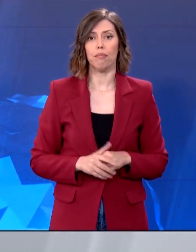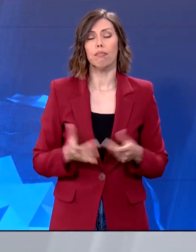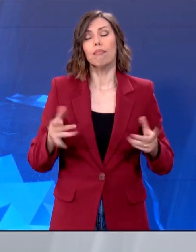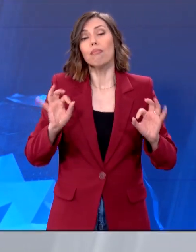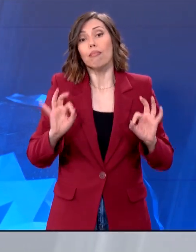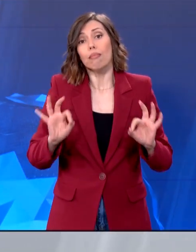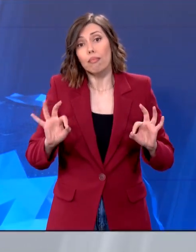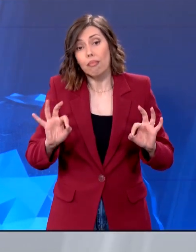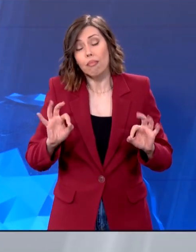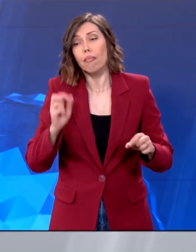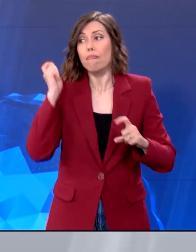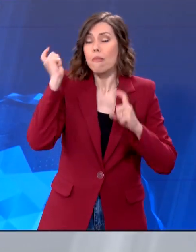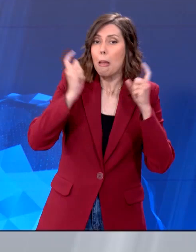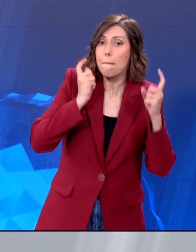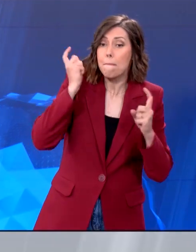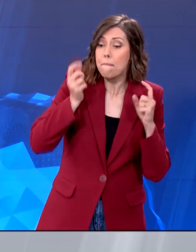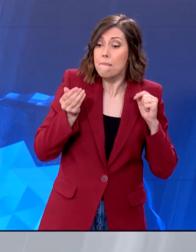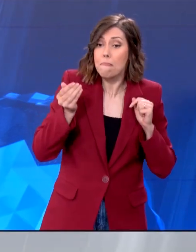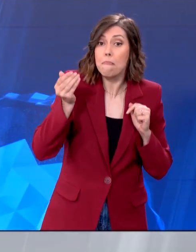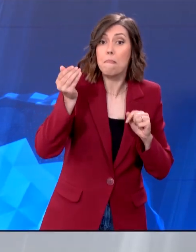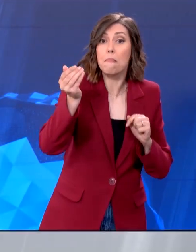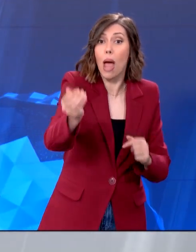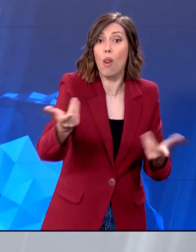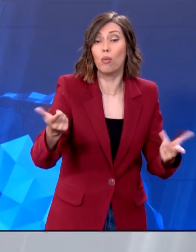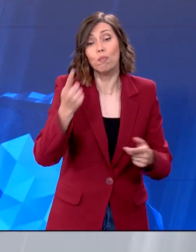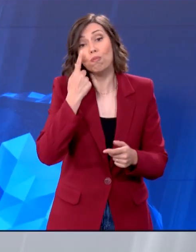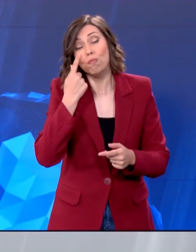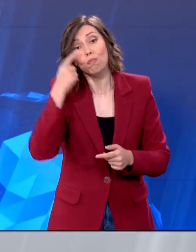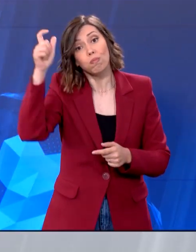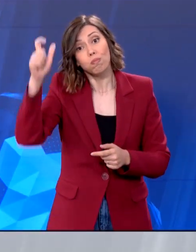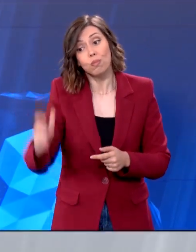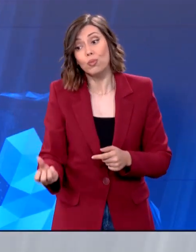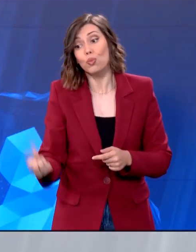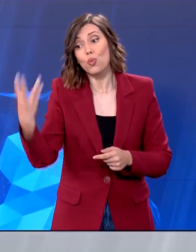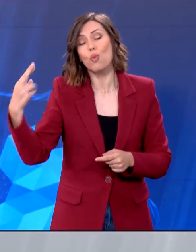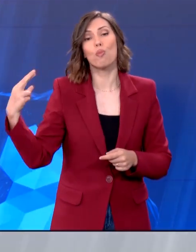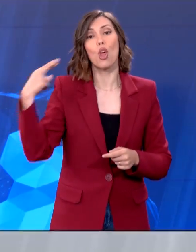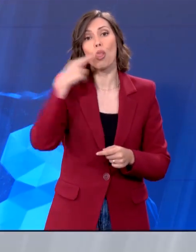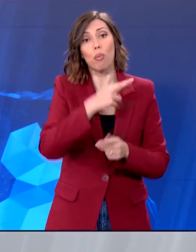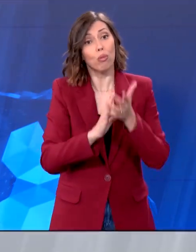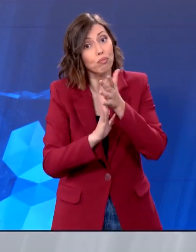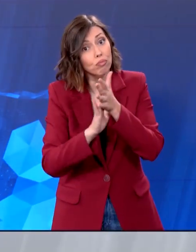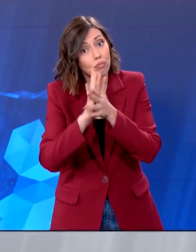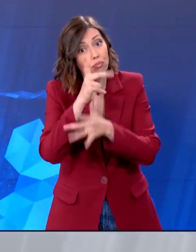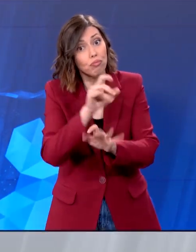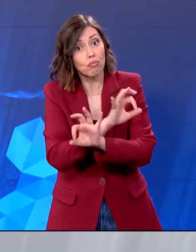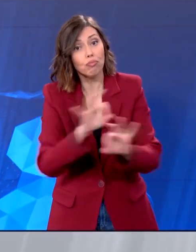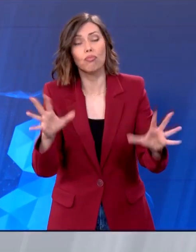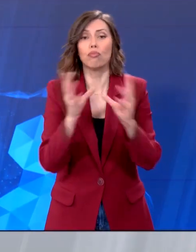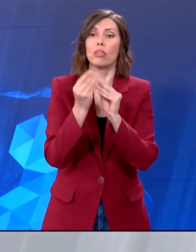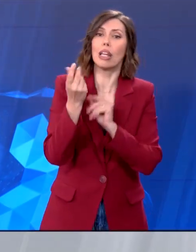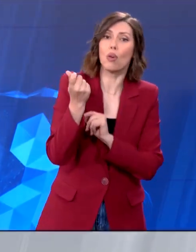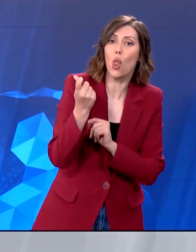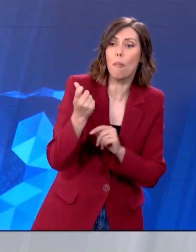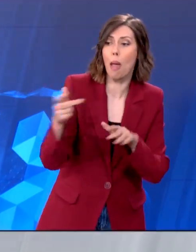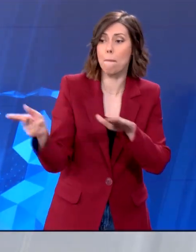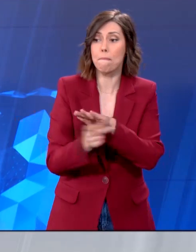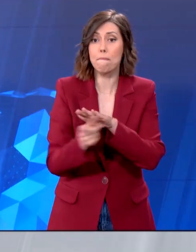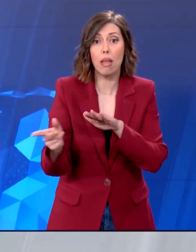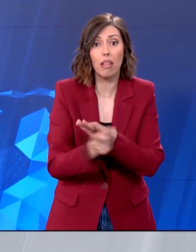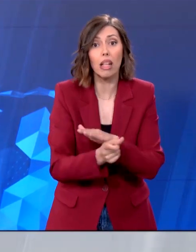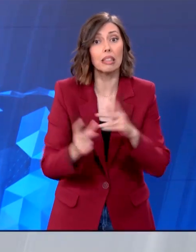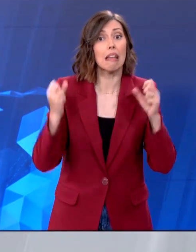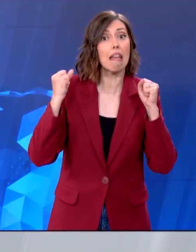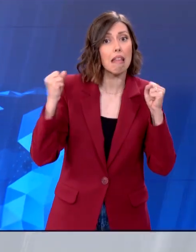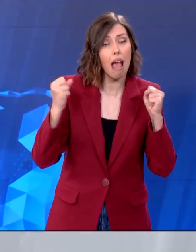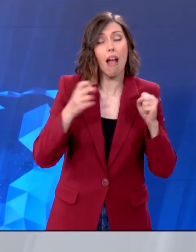Το ερώτημα της επόμενης ημέρας για τη Βρετανία είναι αν θα καταφέρει ο Στάρμερ να βελτιώσει την κατάσταση σε οικονομία, μετανάστευση και υγεία. Τομείς που στήχησαν